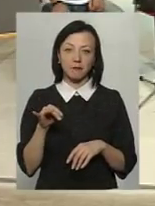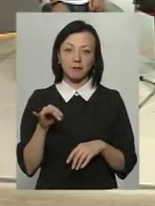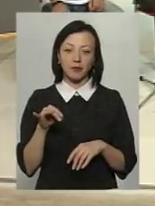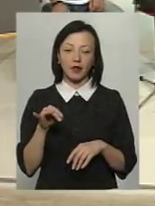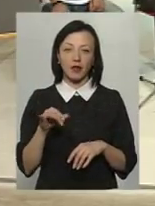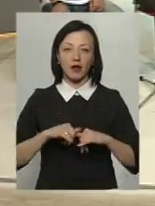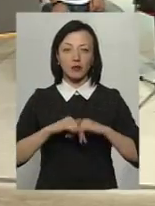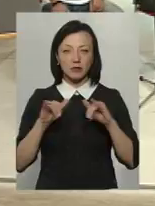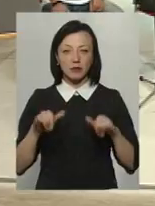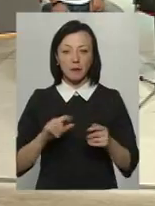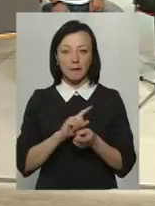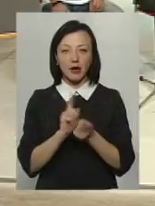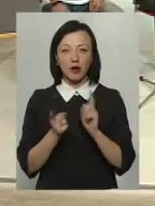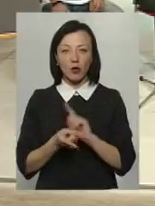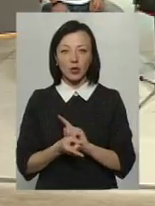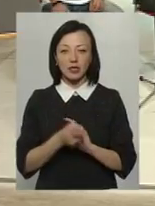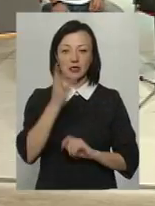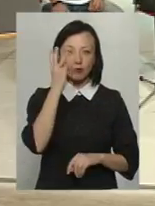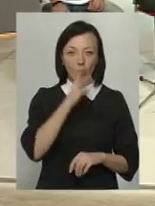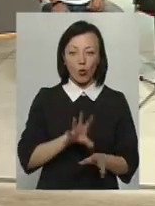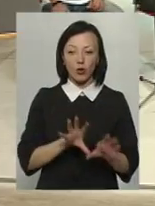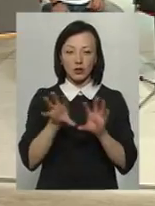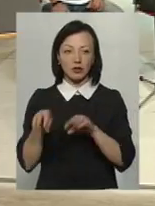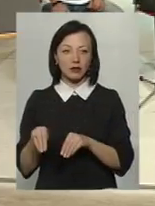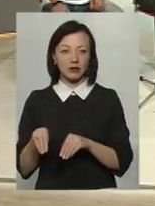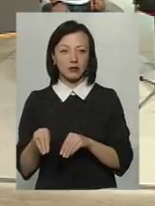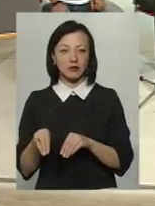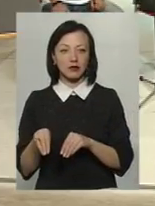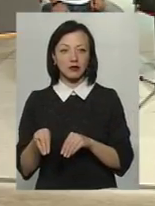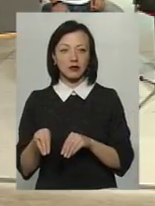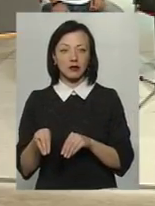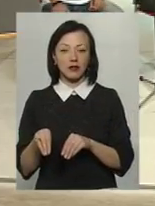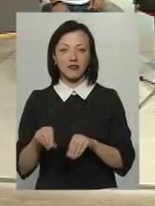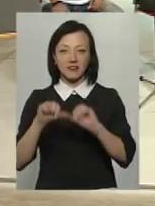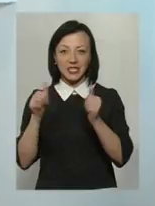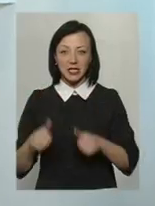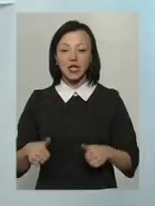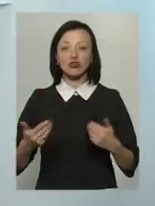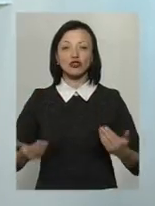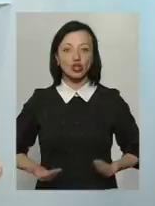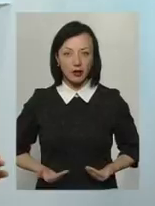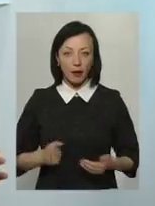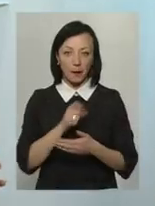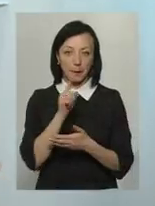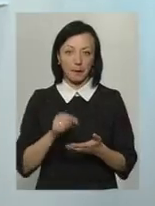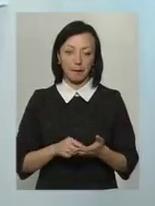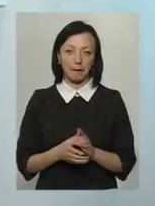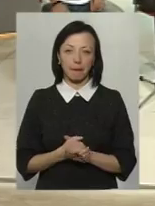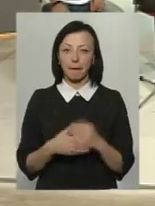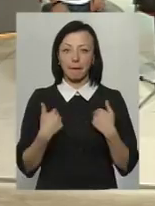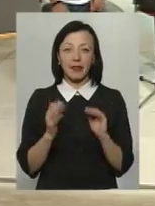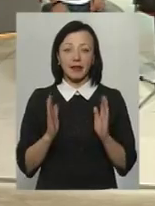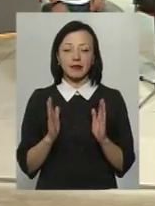обертів і яка переходить вже з моди в стиль, спосіб життя? Я тільки буквально,